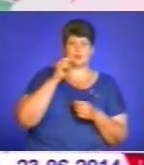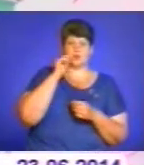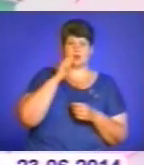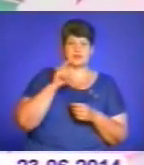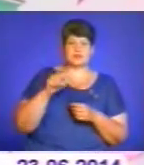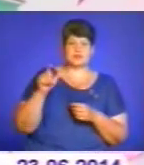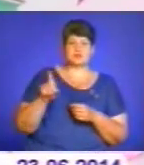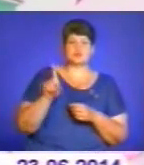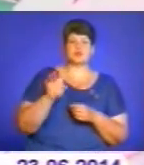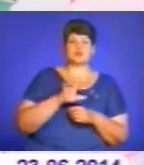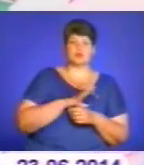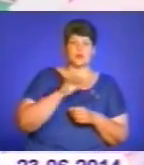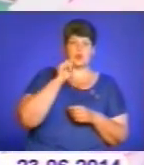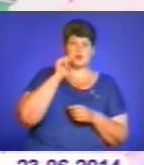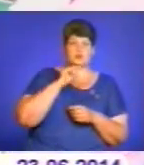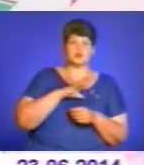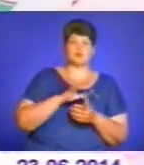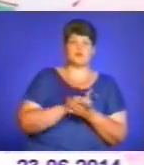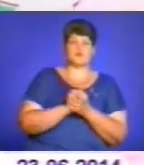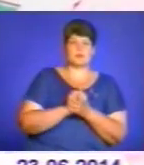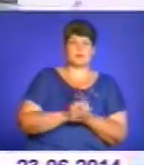І щоб була Україна, і щоб був мир.